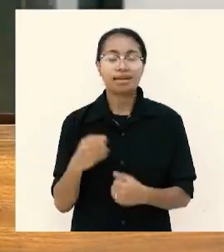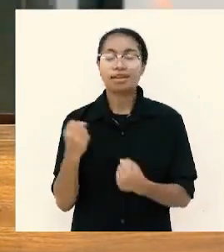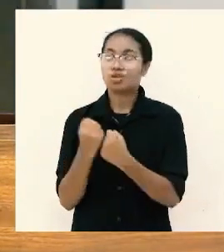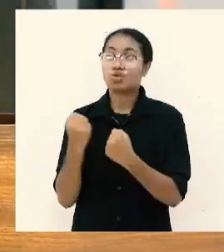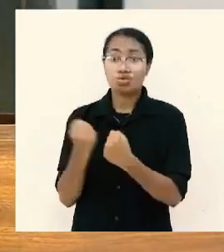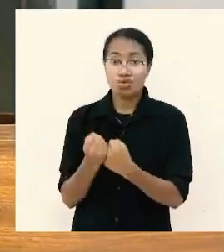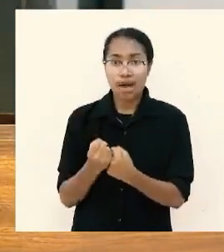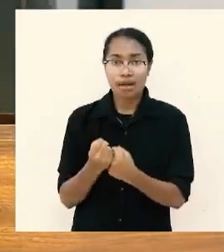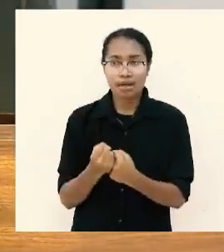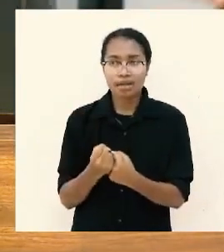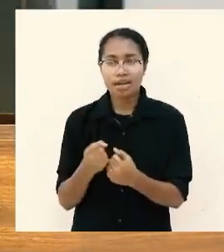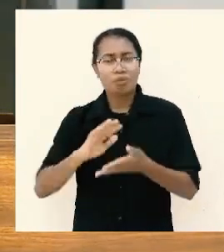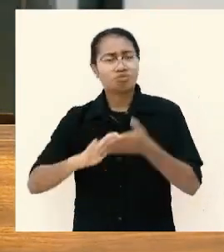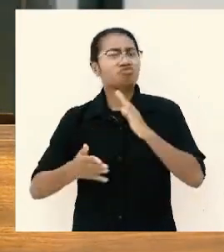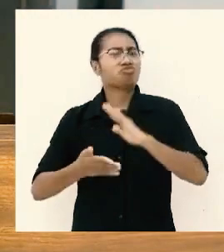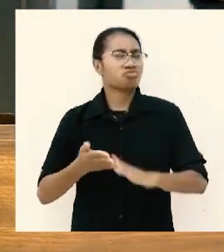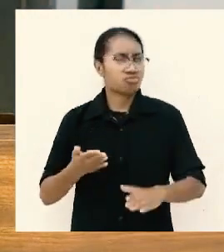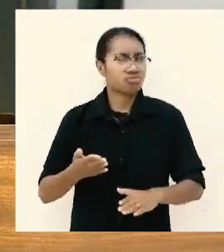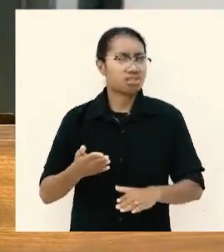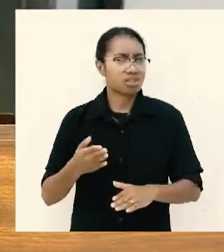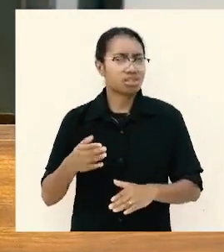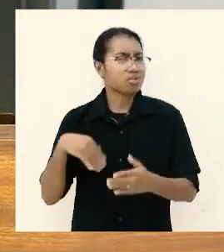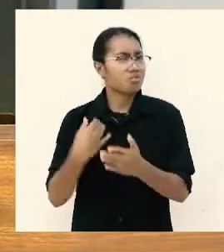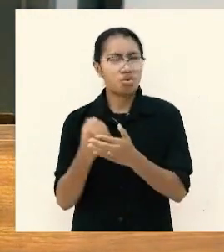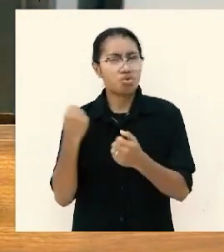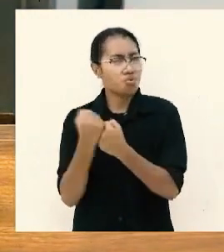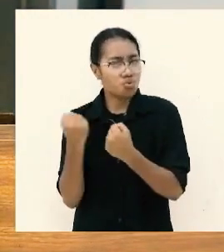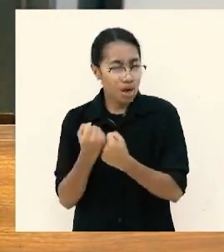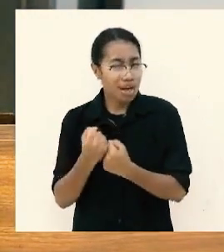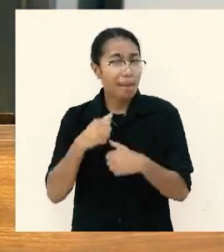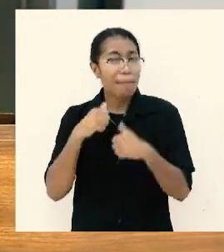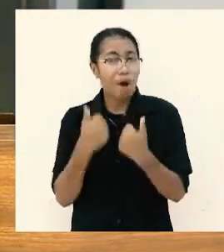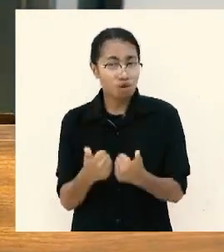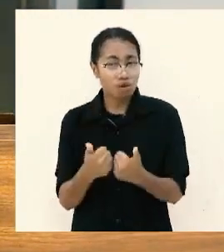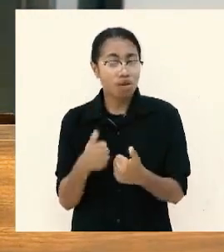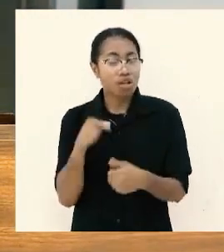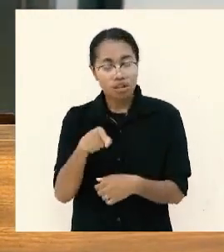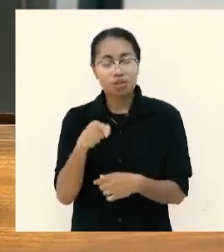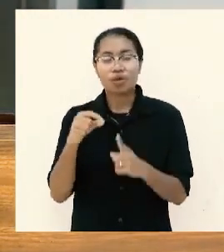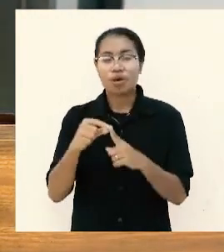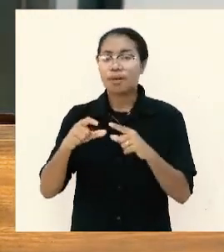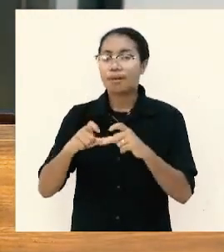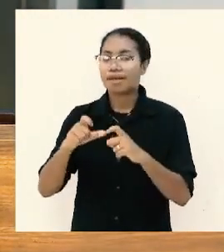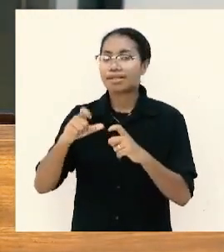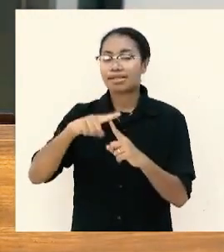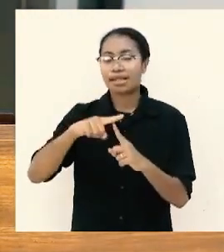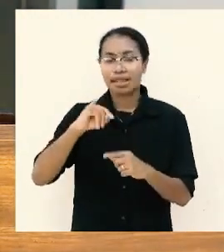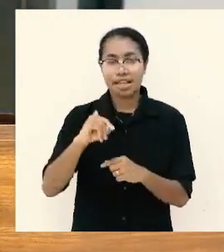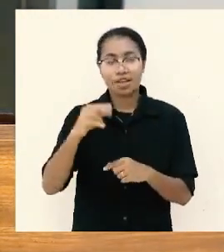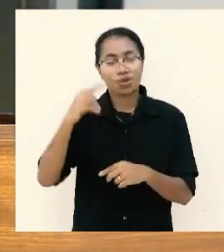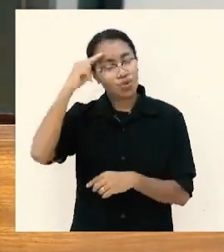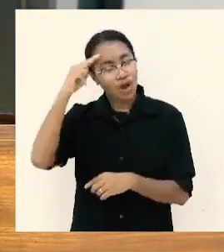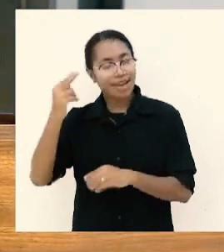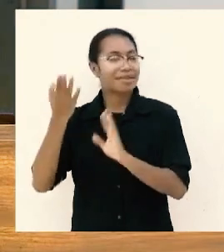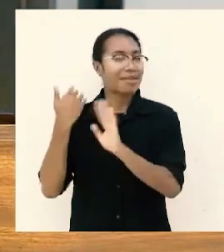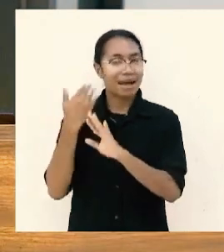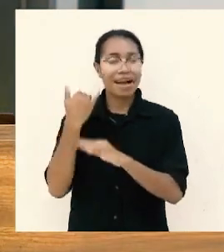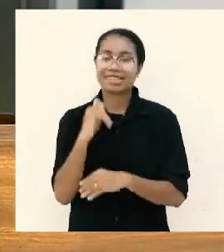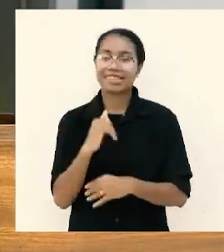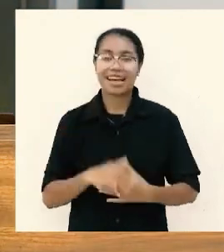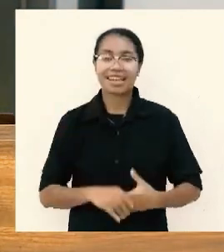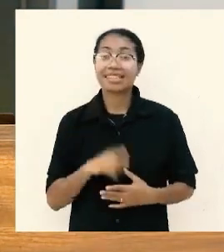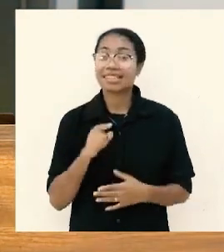nasihat segala sesuatu dukungan yang baik itu pasti Tuhan di belakangnya karena